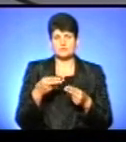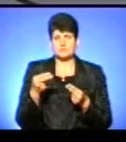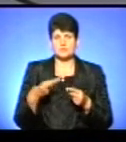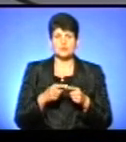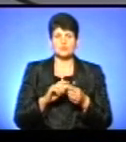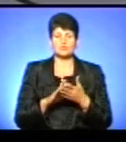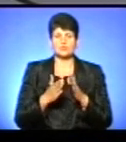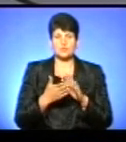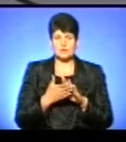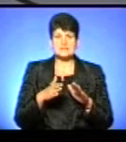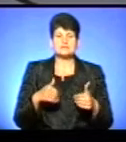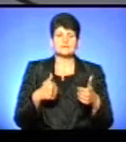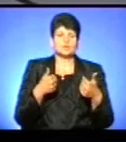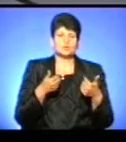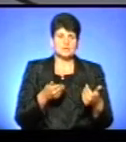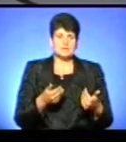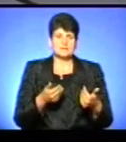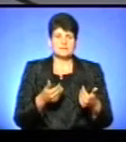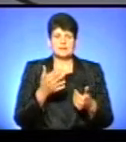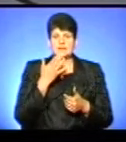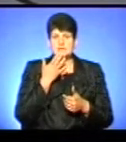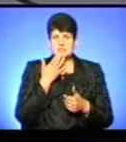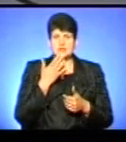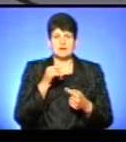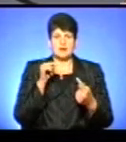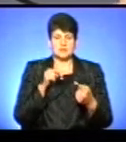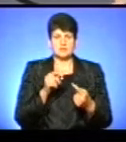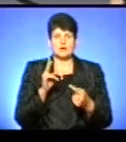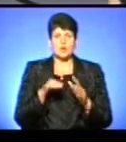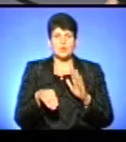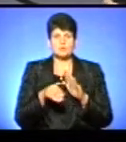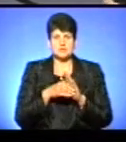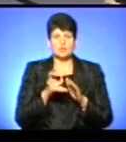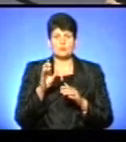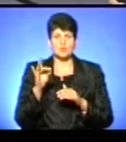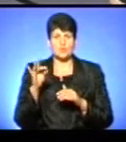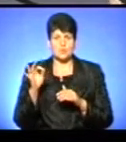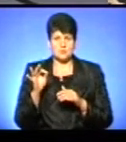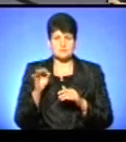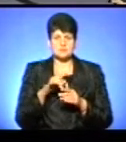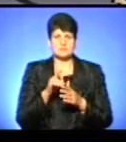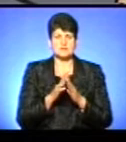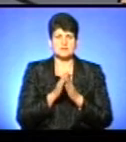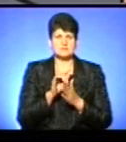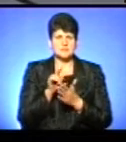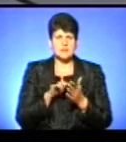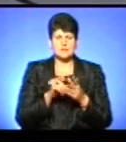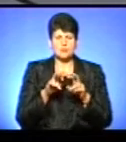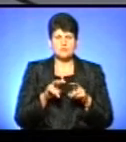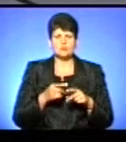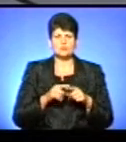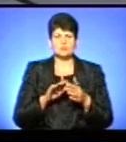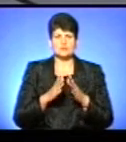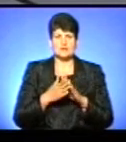такого договору, власне, і звернулася до Національного антикорупційного бюро з проханням ошлідувати ситуацію, чому має бути укладена така угода.